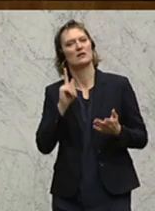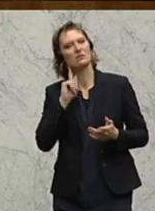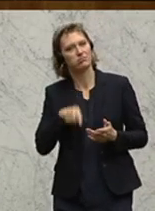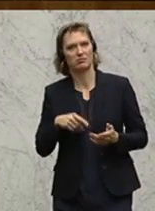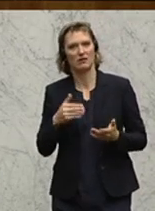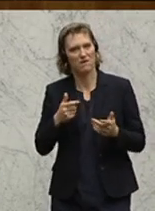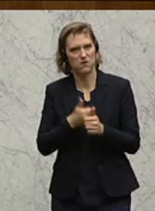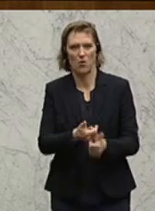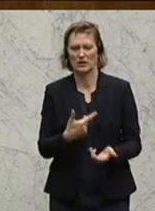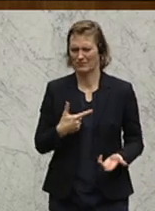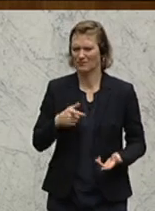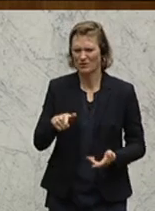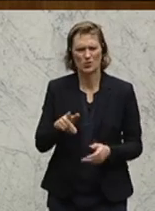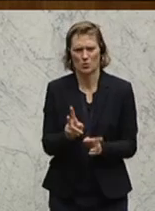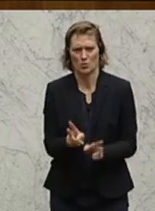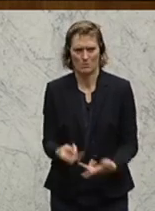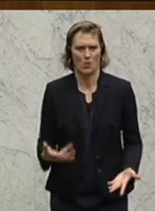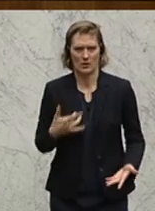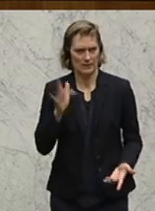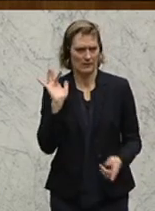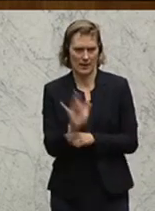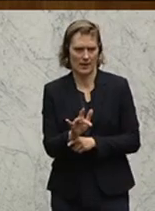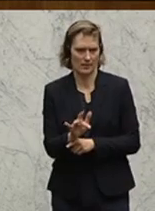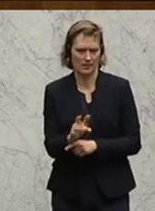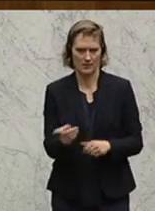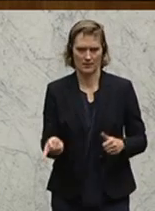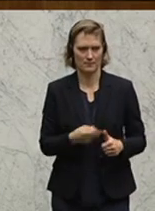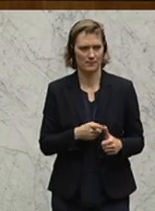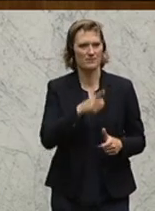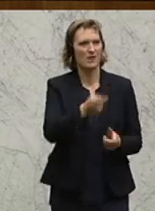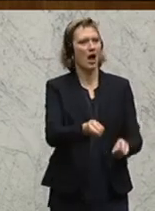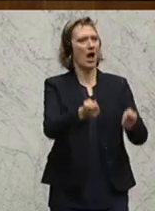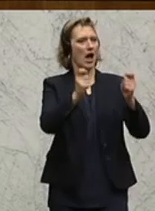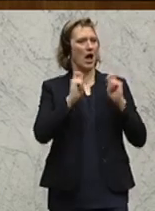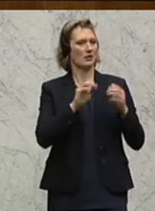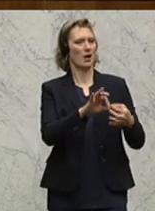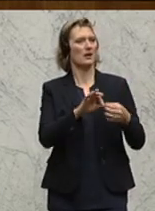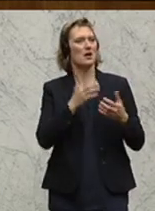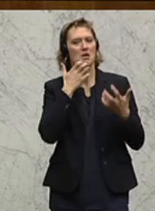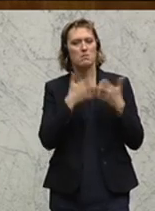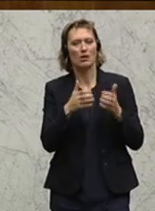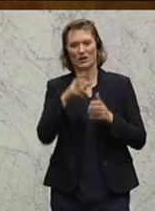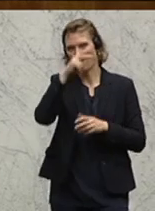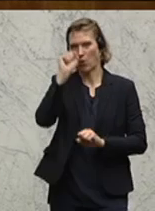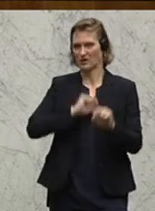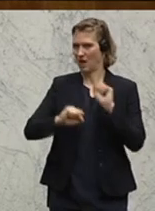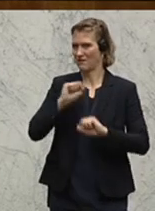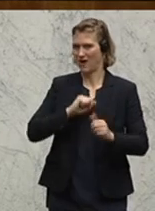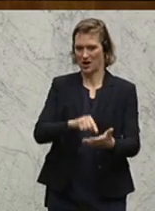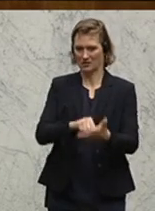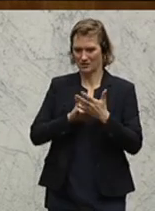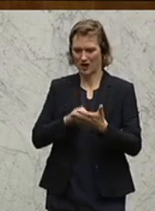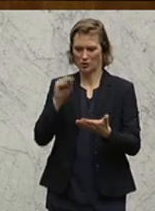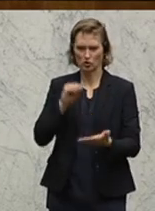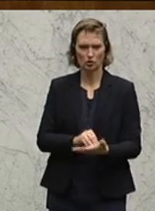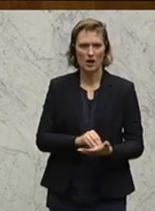zu wollen. Das halte ich eigentlich für eine Zumutung. Ich weiß schon, Ihr Antrag beruht auf einem Bericht der Volksanwälte. Die